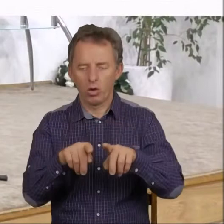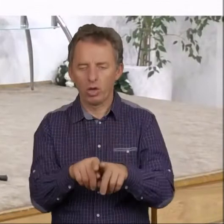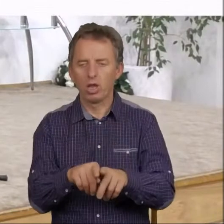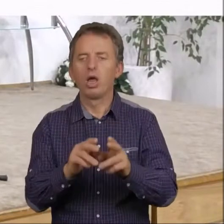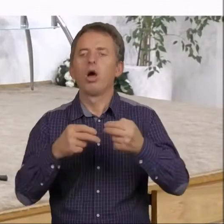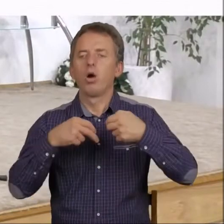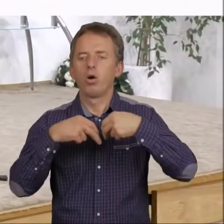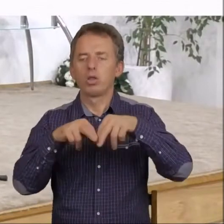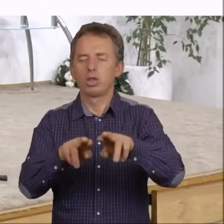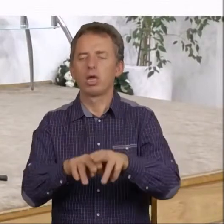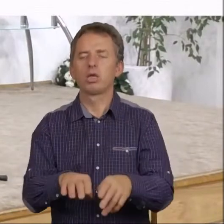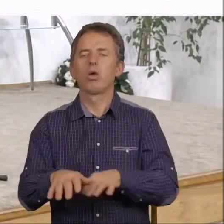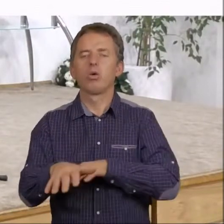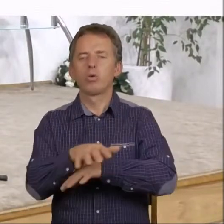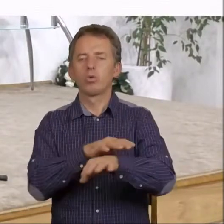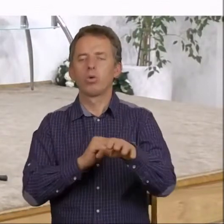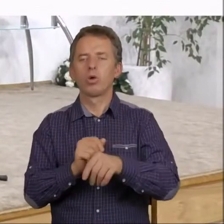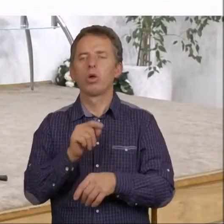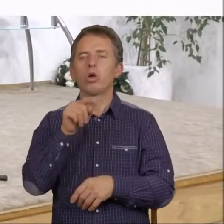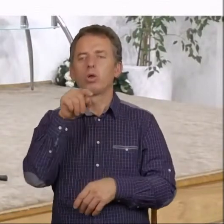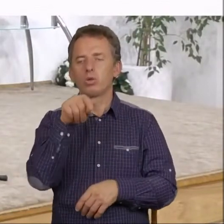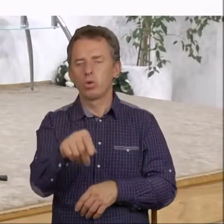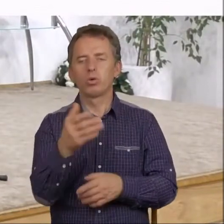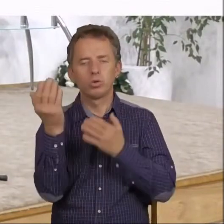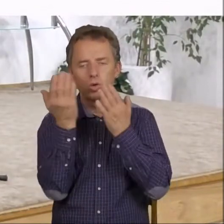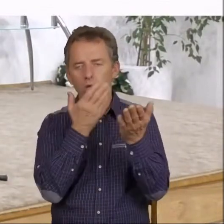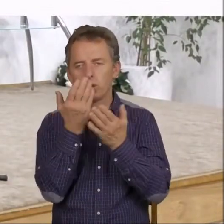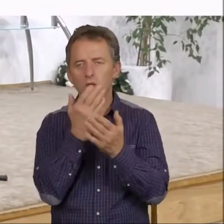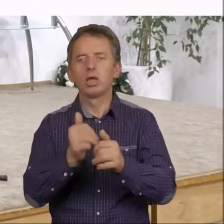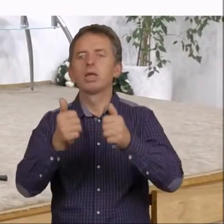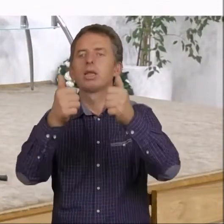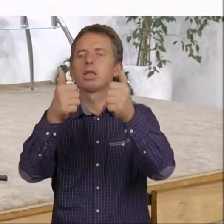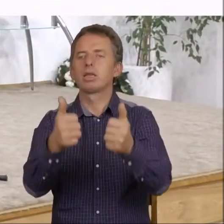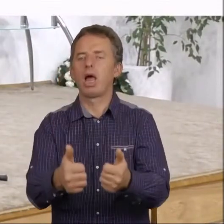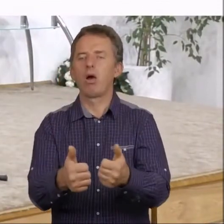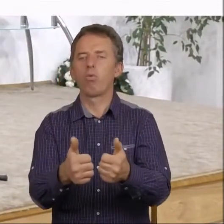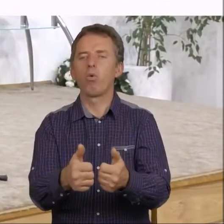oddaje ducha. A tutaj czytamy, że stało się.